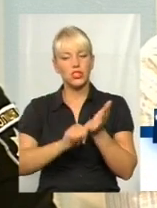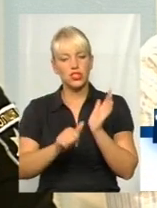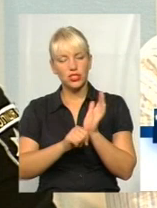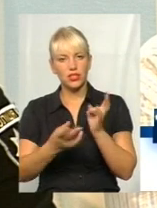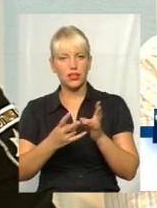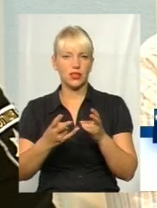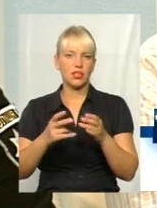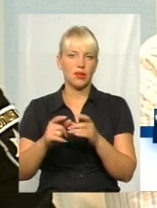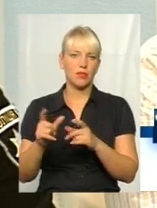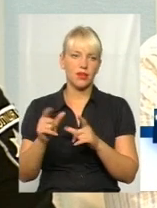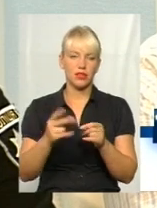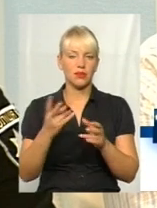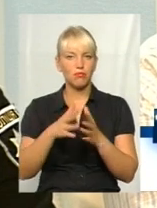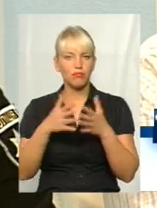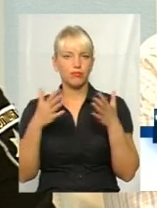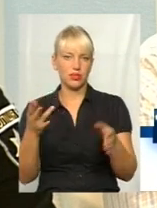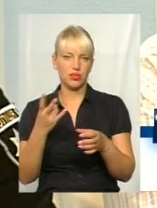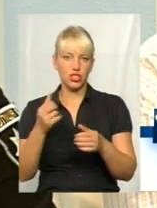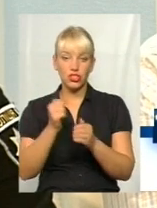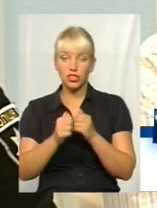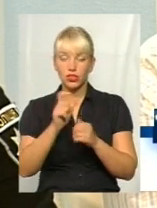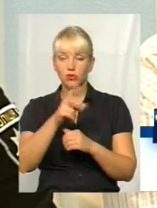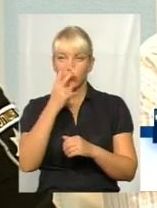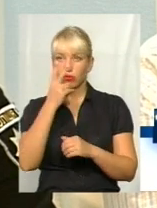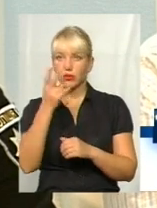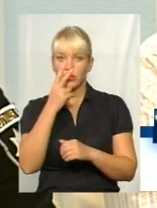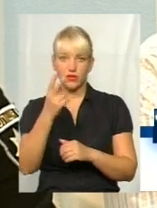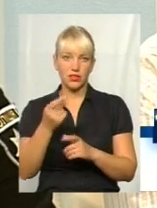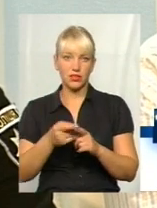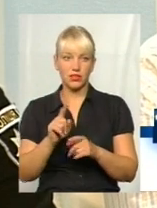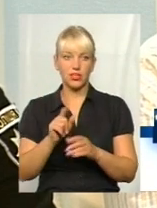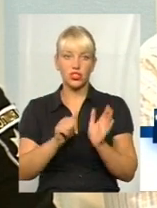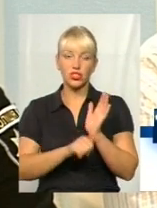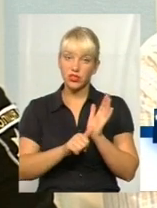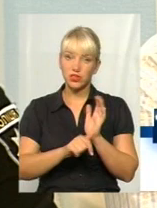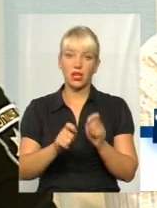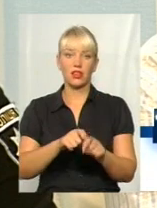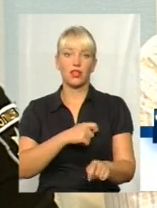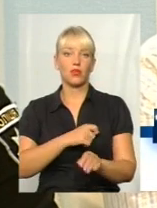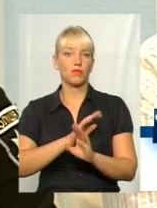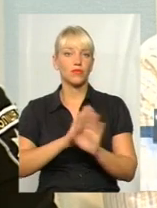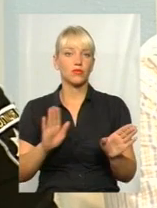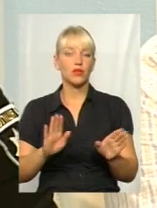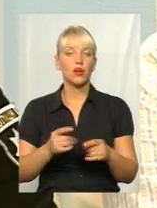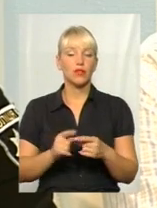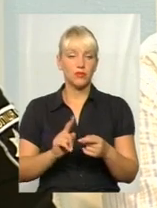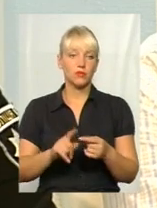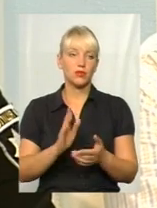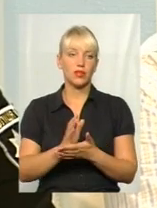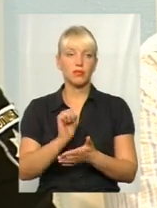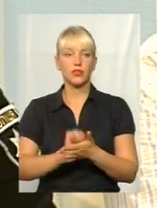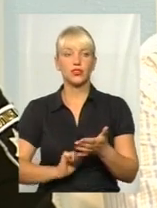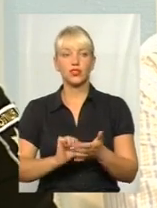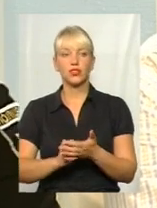бути більше, частіше, щоб люди звертали уваження, 60 кілометрів. От є причина в цьому. А